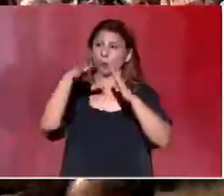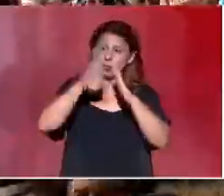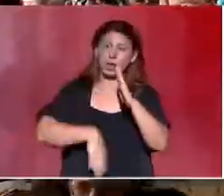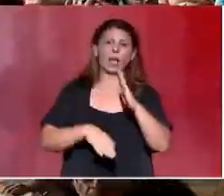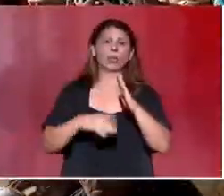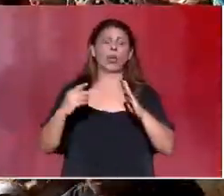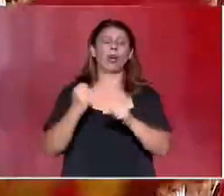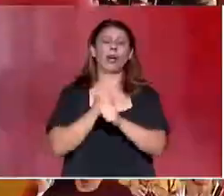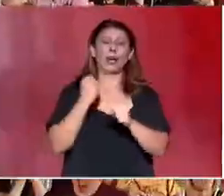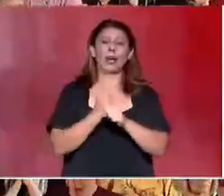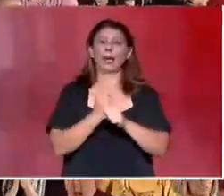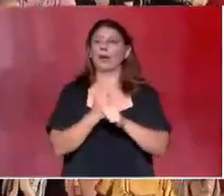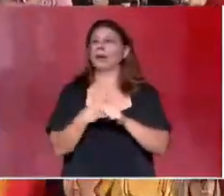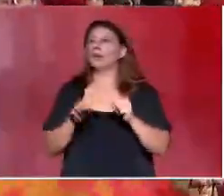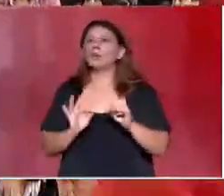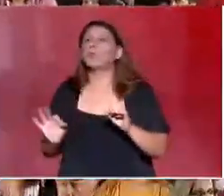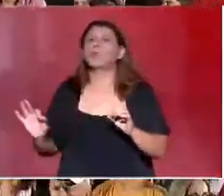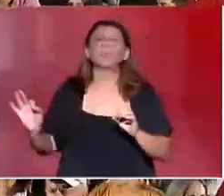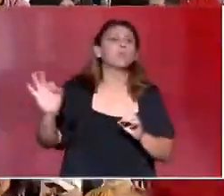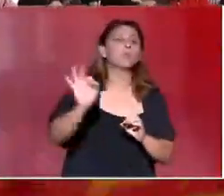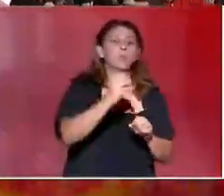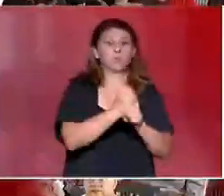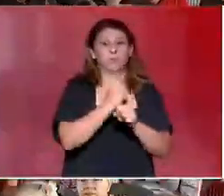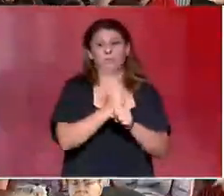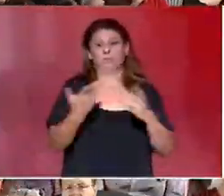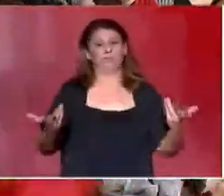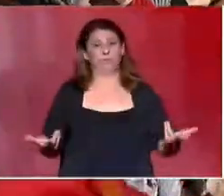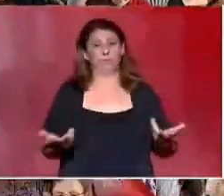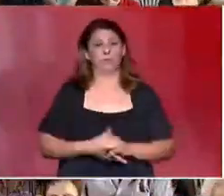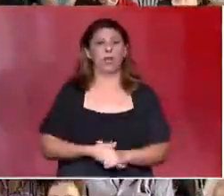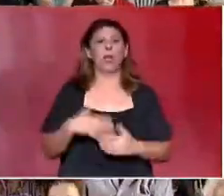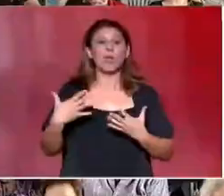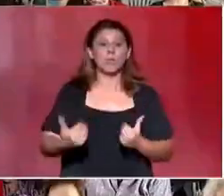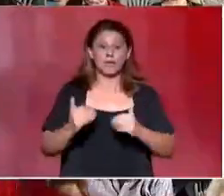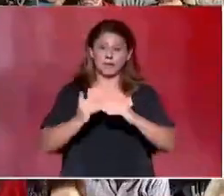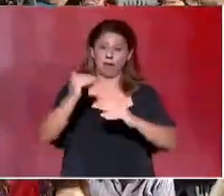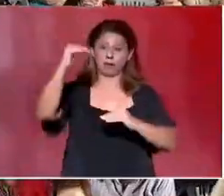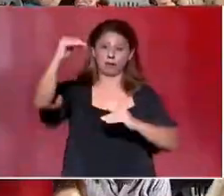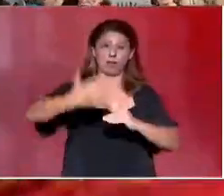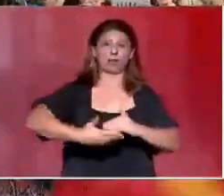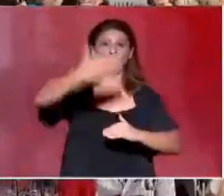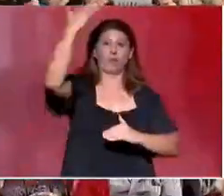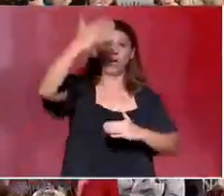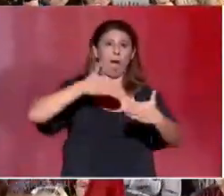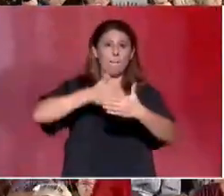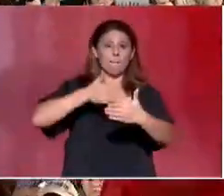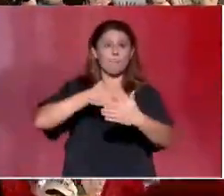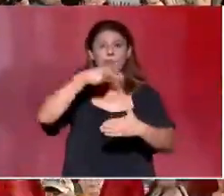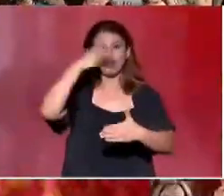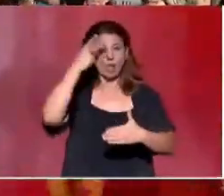περιπλάνηση. Που χτίζει αδιαπέραστα ταξικά τείχη και εμπόδια, στο δικαίωμα στη